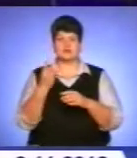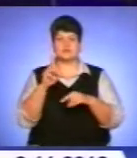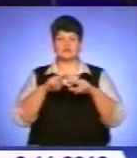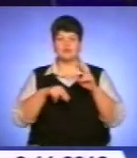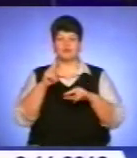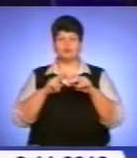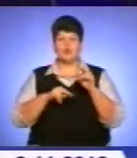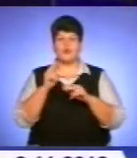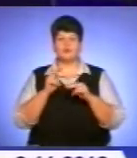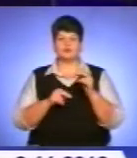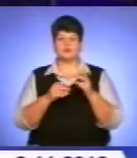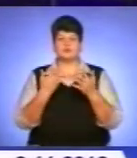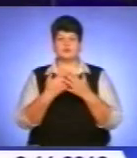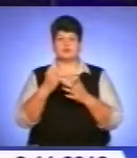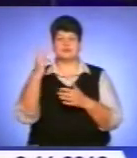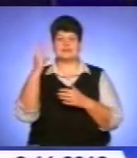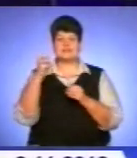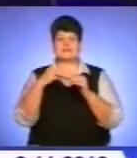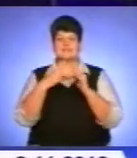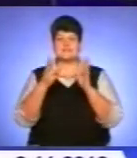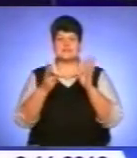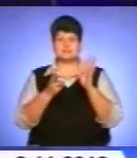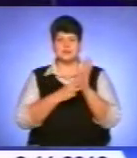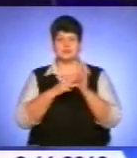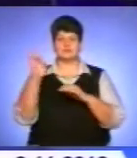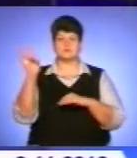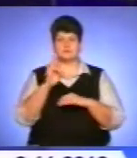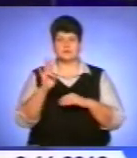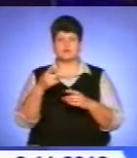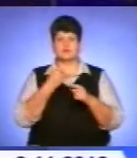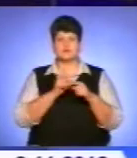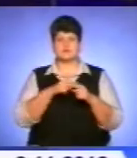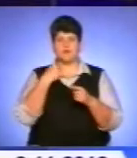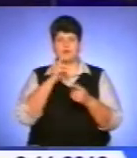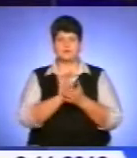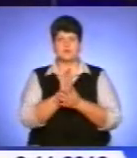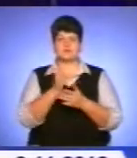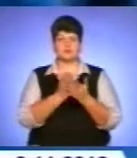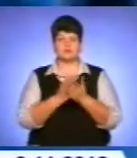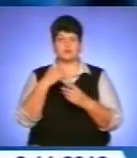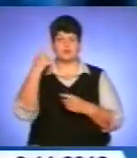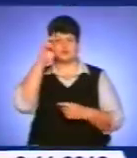реконструйовано тиск 318 культових споруд, повідомляє прес-служба облдержадміністрації.